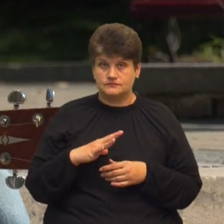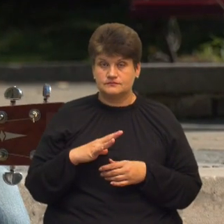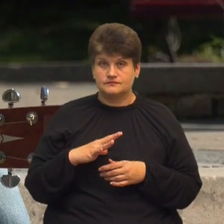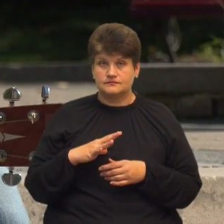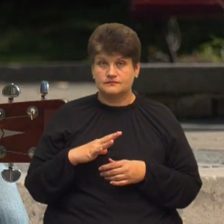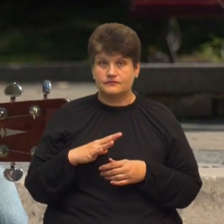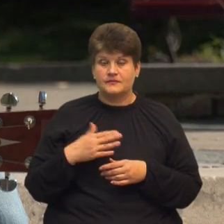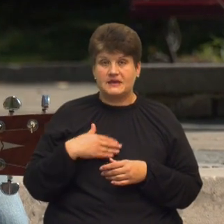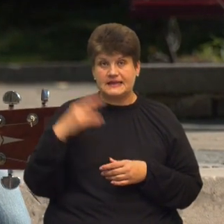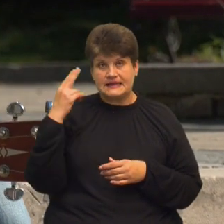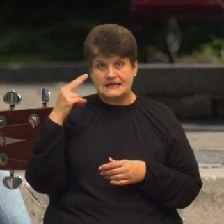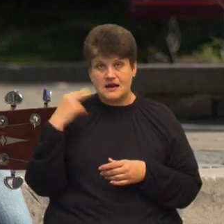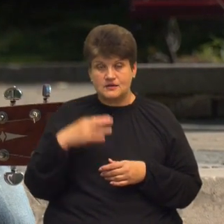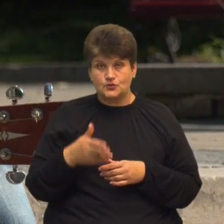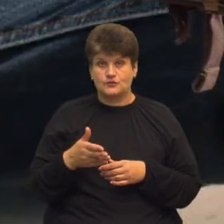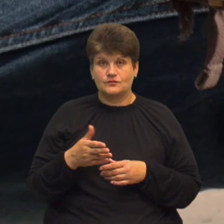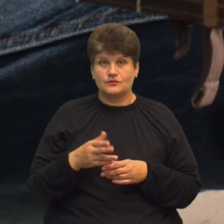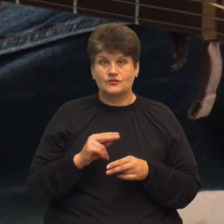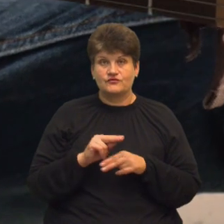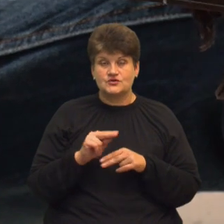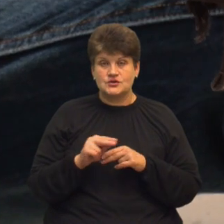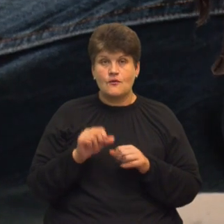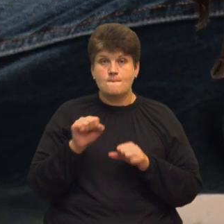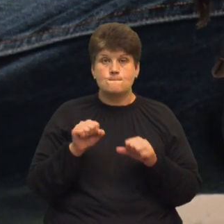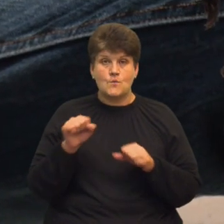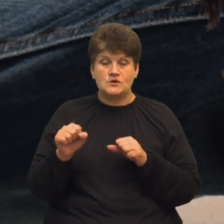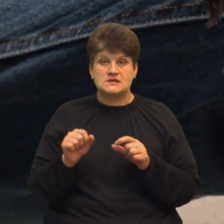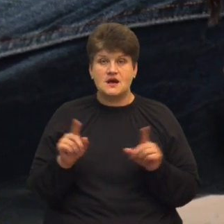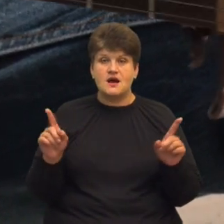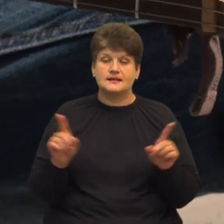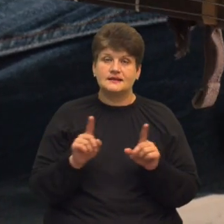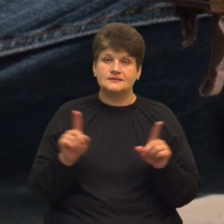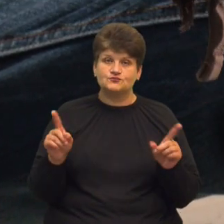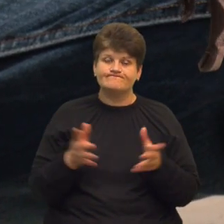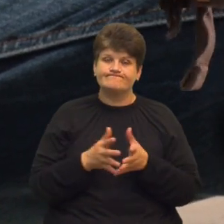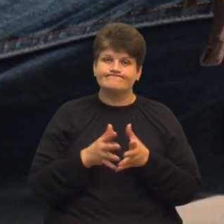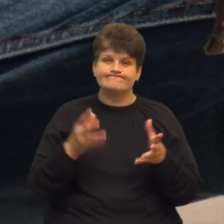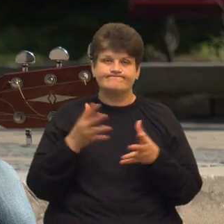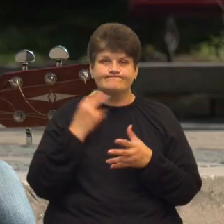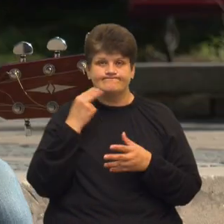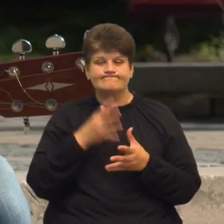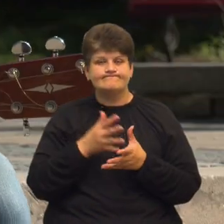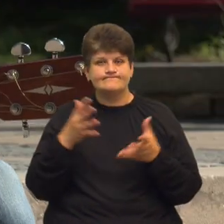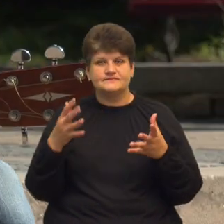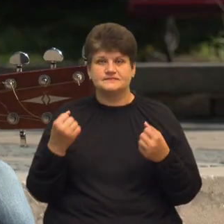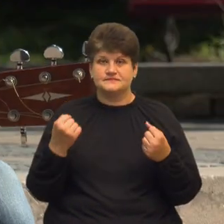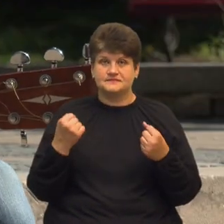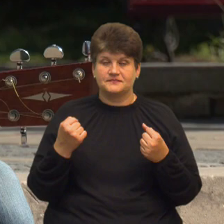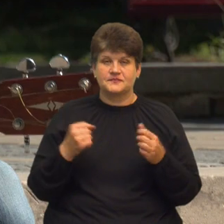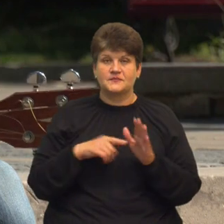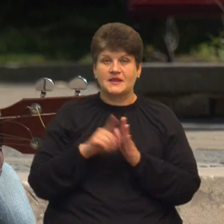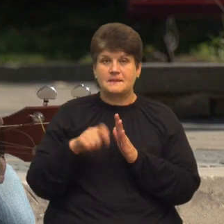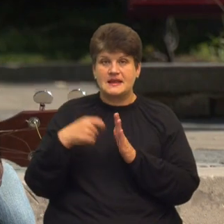а потім дядько вклював боксом. Але музика переважила спорт, каже хлопець. Почало мене знімати,